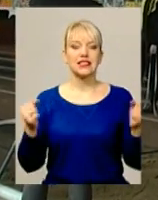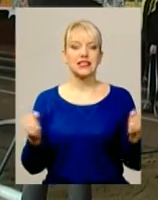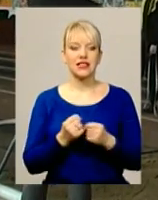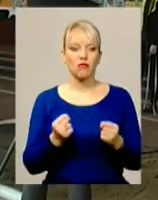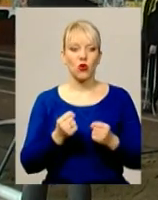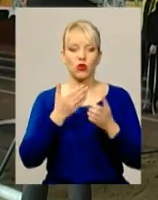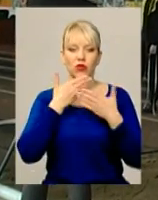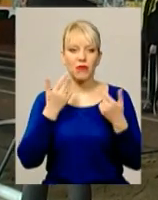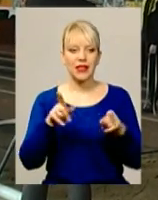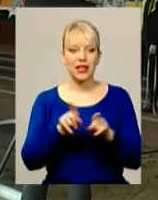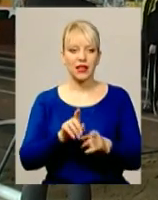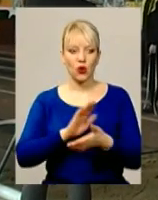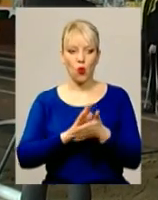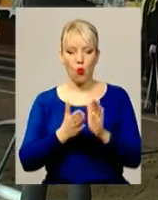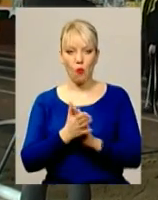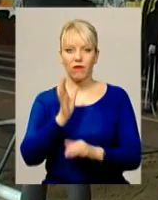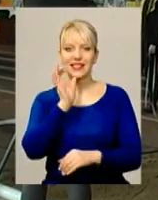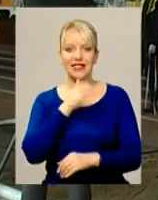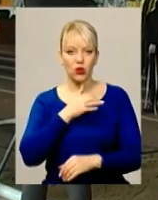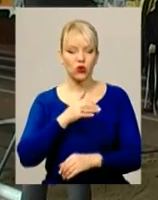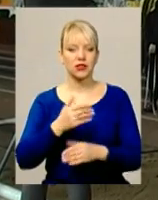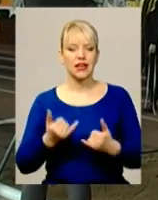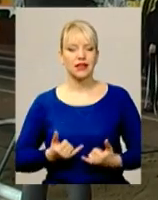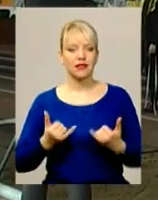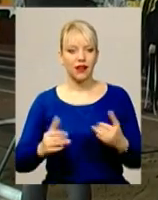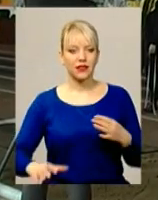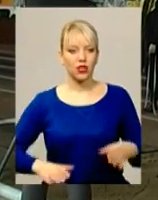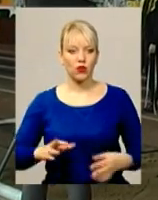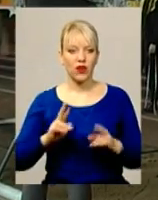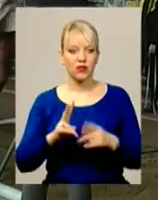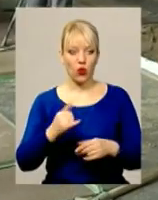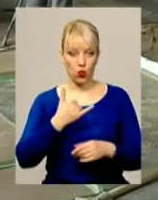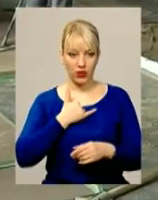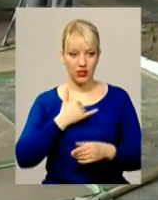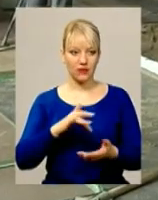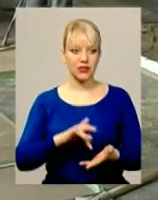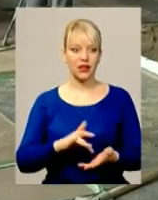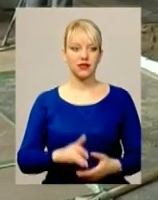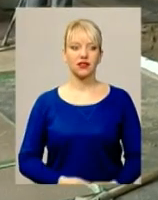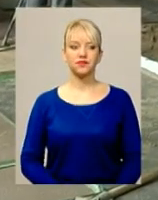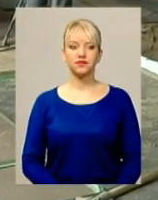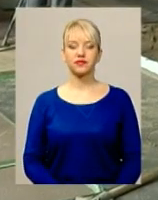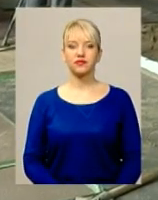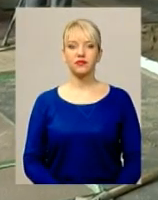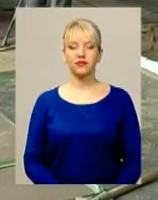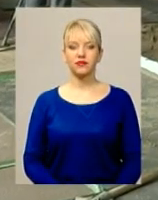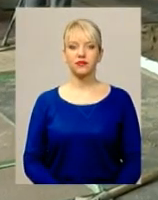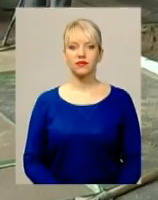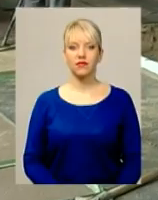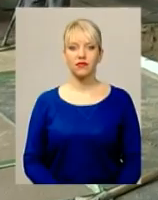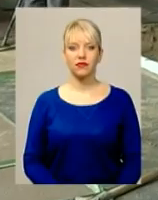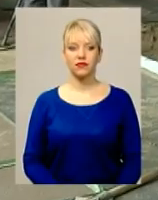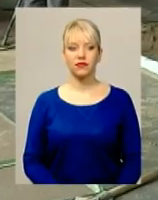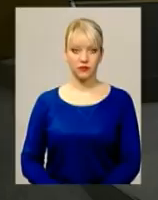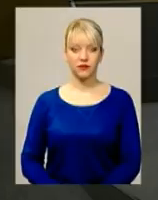немає таких умов серйозних для тренування, як в нас в центрі. Світлана Поробок, Дем'ян Сегольник, новини Поділля